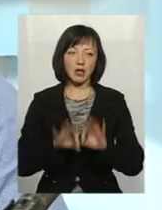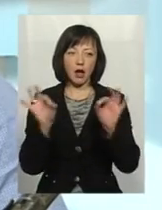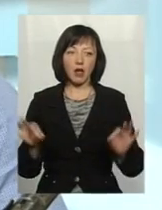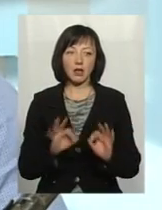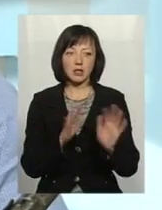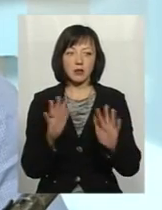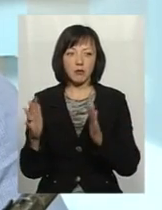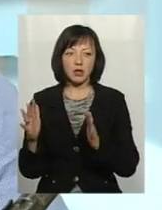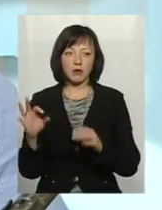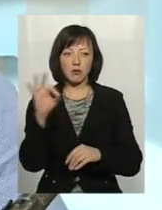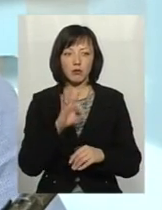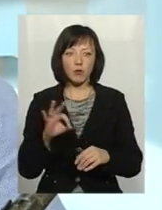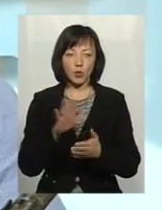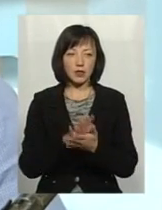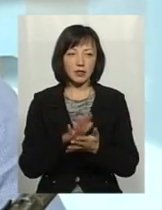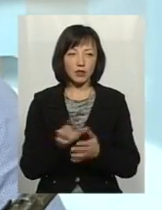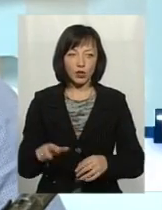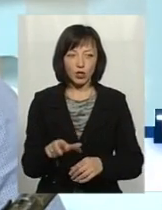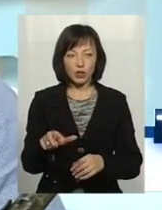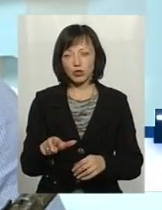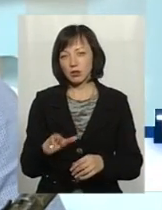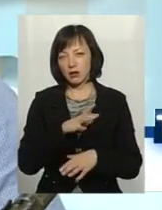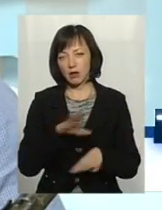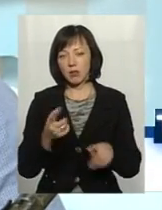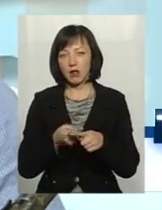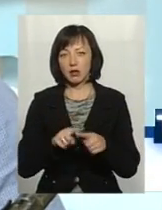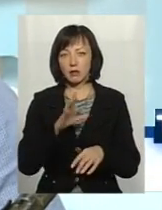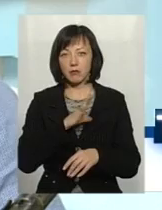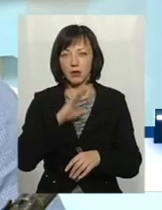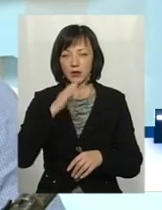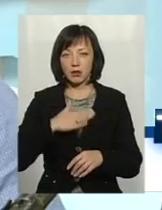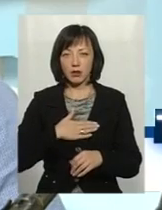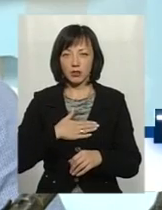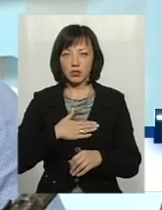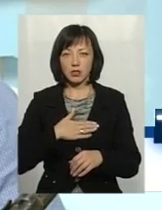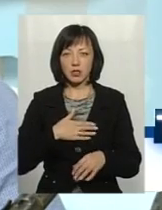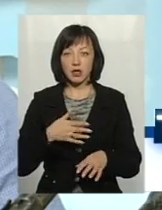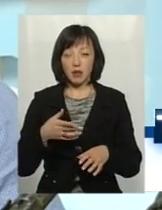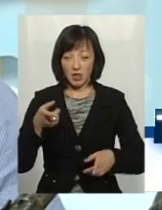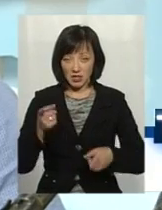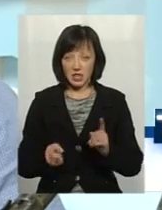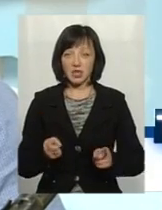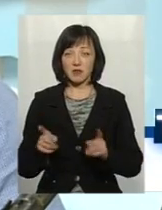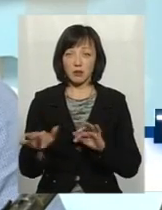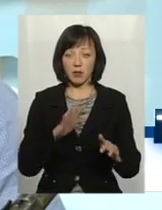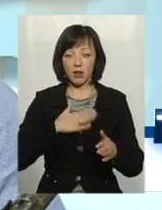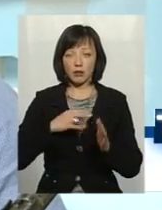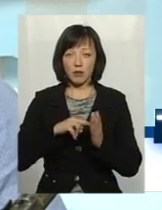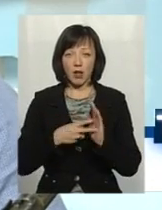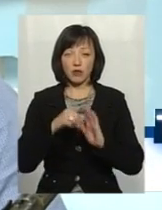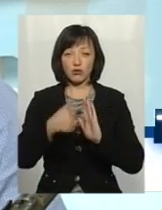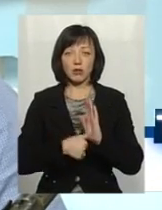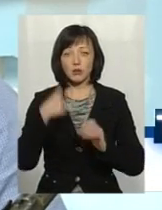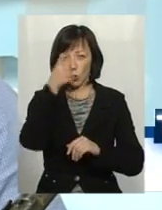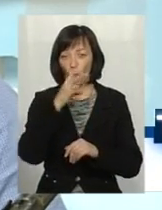событий относительно загрізнений речки, все остального не було. Це був наш, скажімо, естественный шаг. Це був наш план на 2016